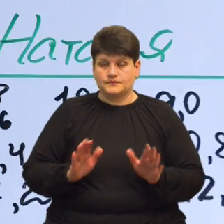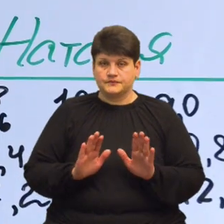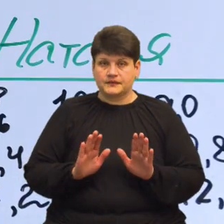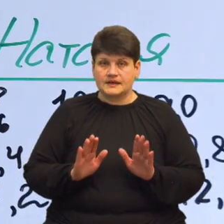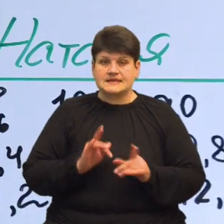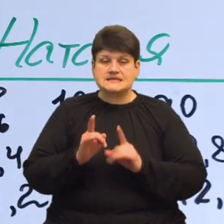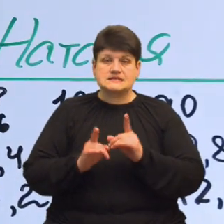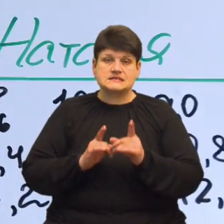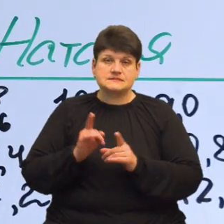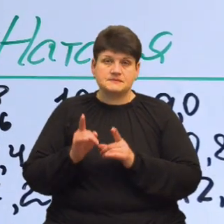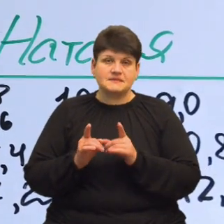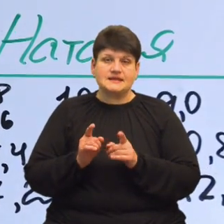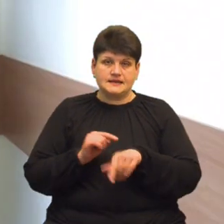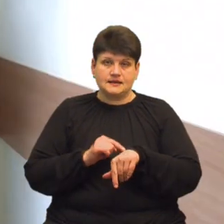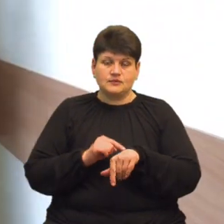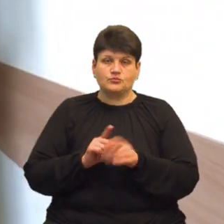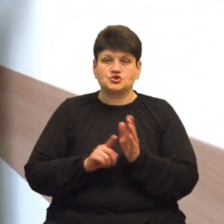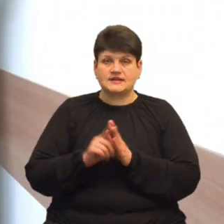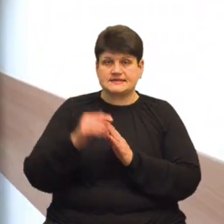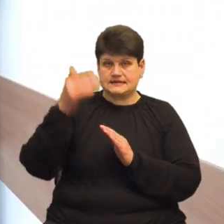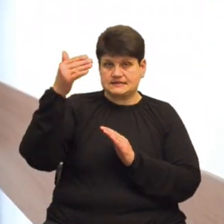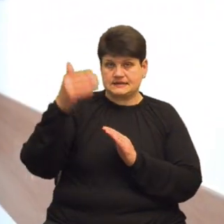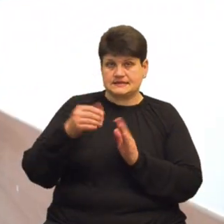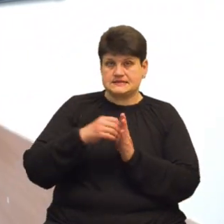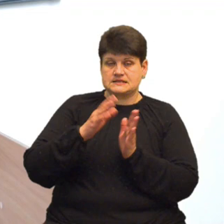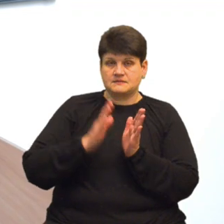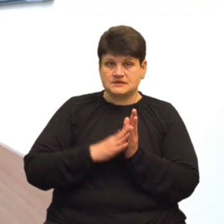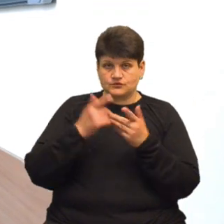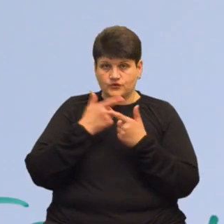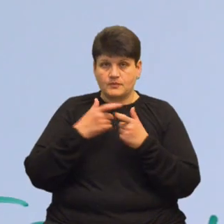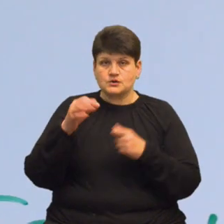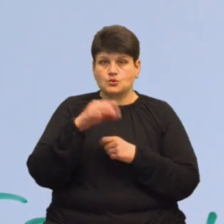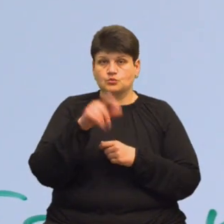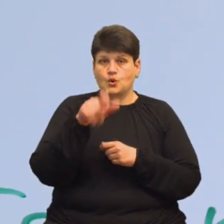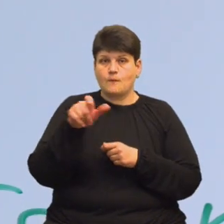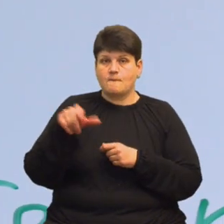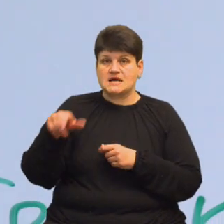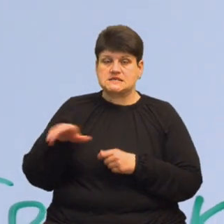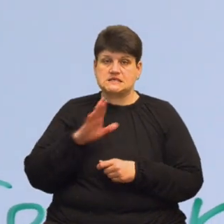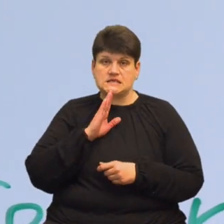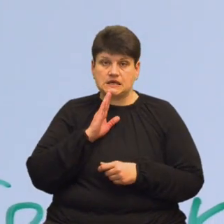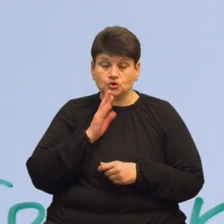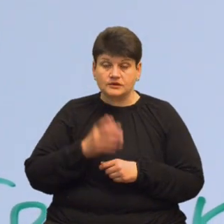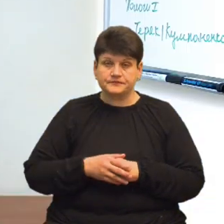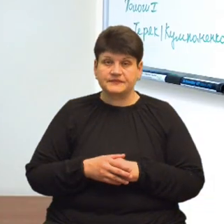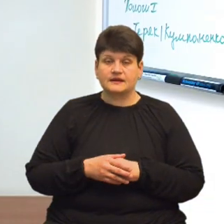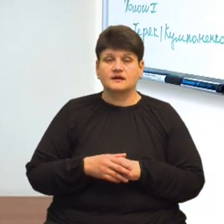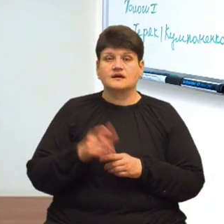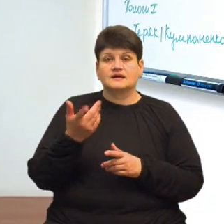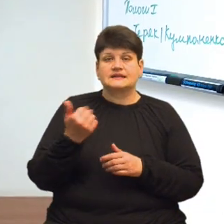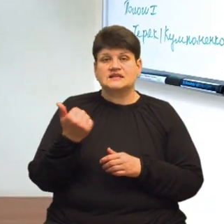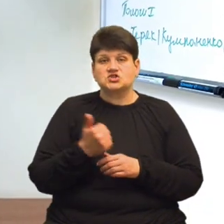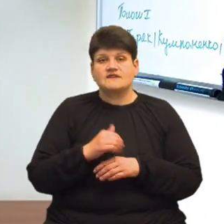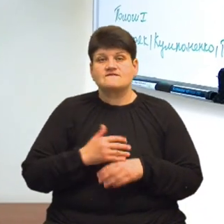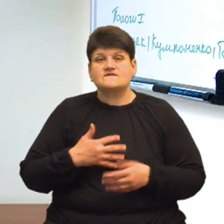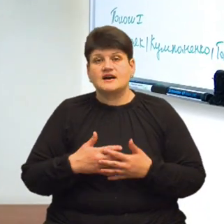Наталія, розпочинається зі стенду, на якому записують інформацію про пацієнток. Відомості про них, як звати, який тиждень вагітності,